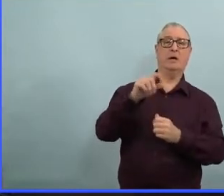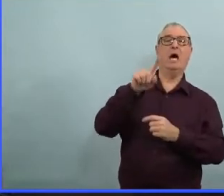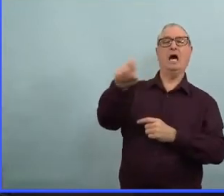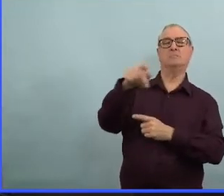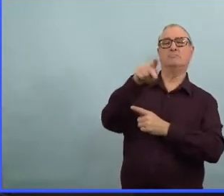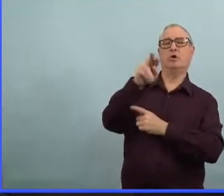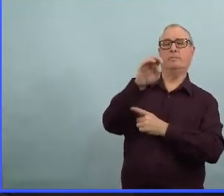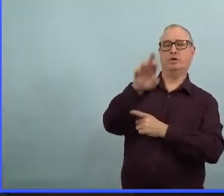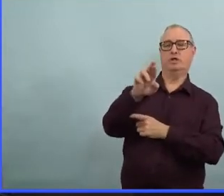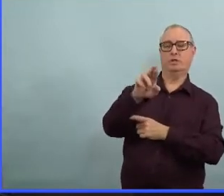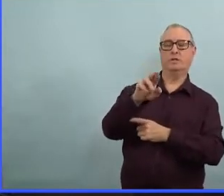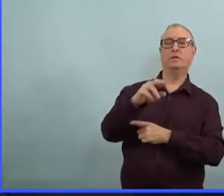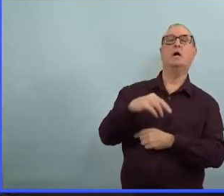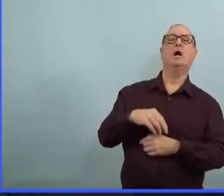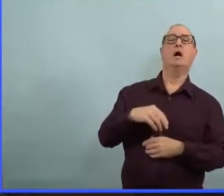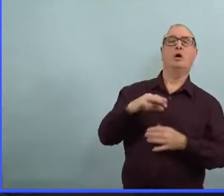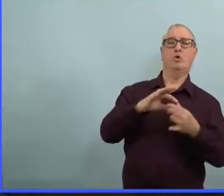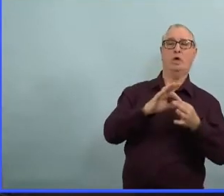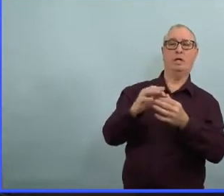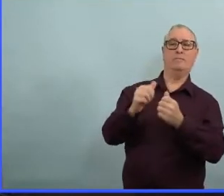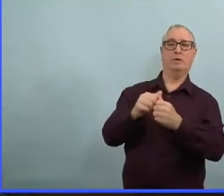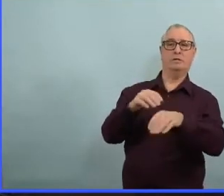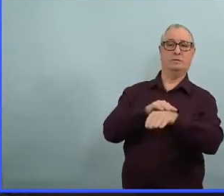les camionneurs qui reviennent,